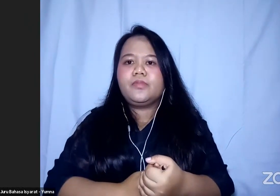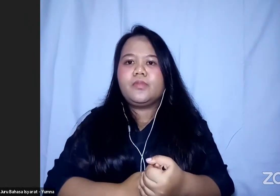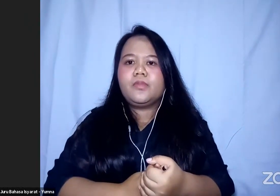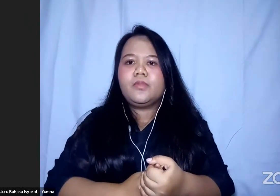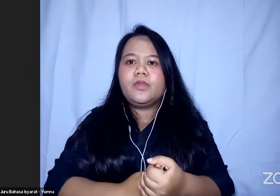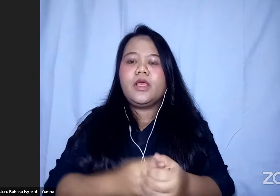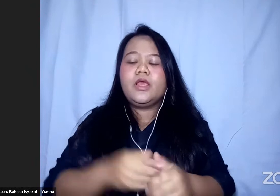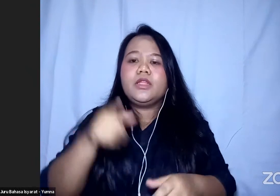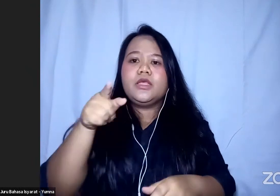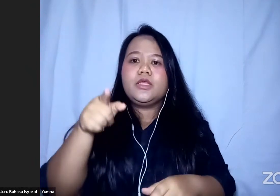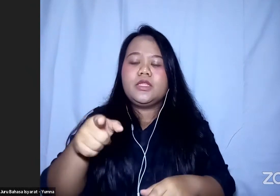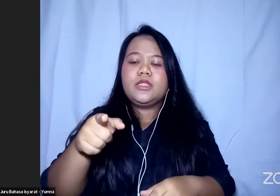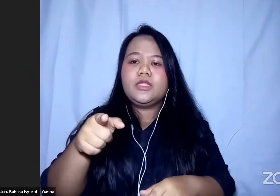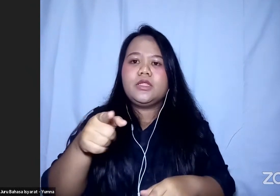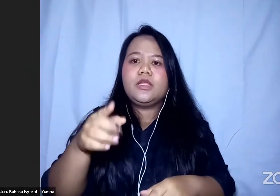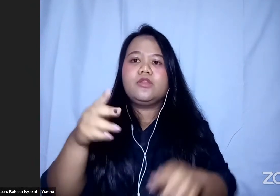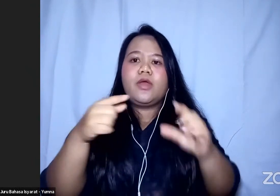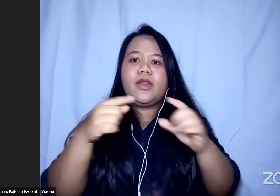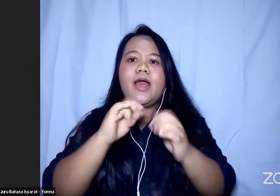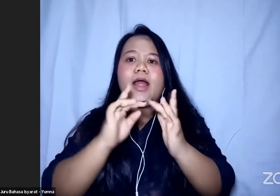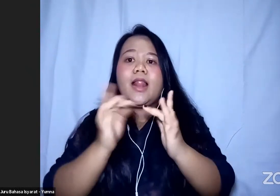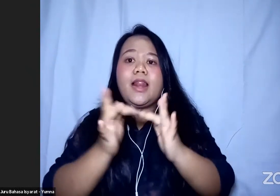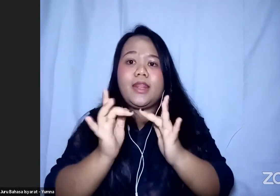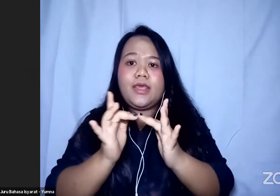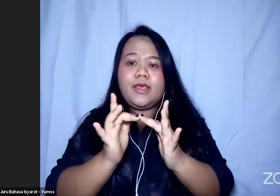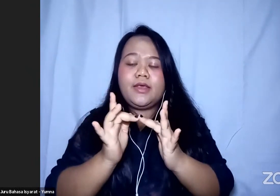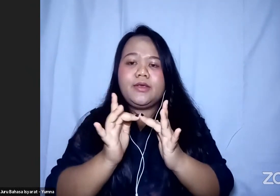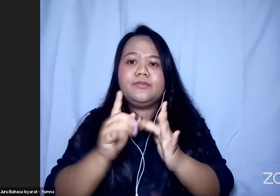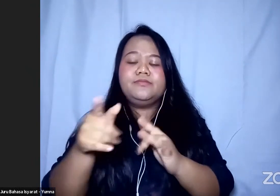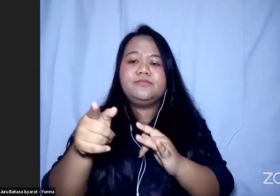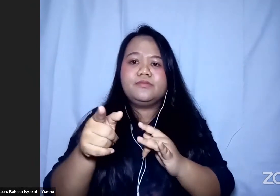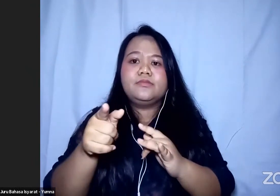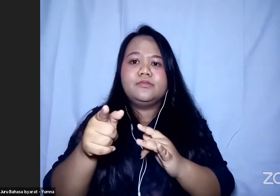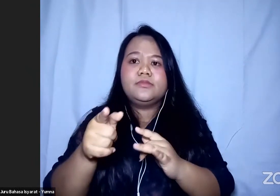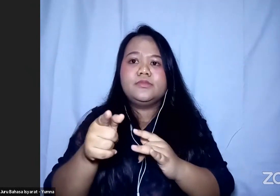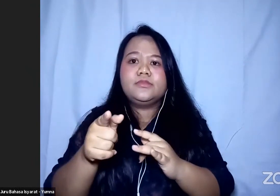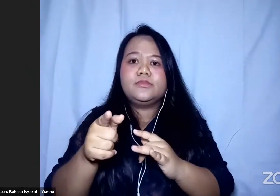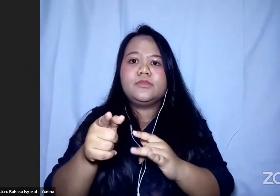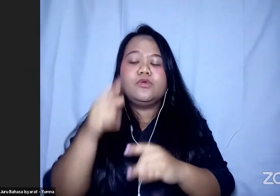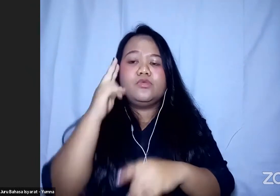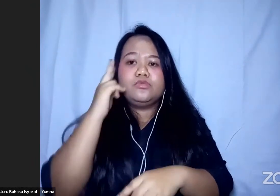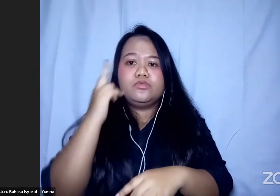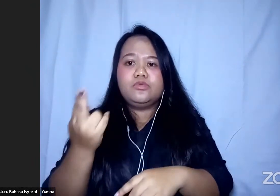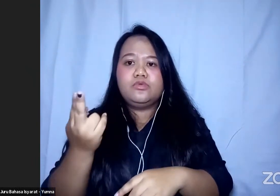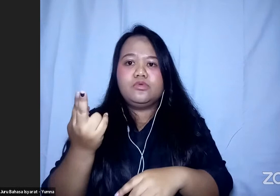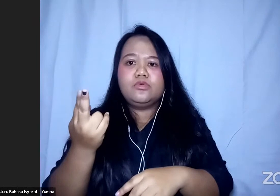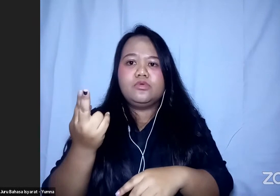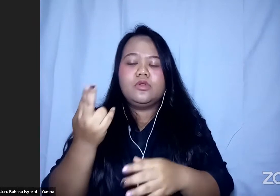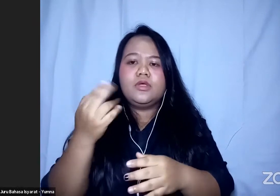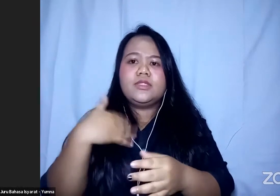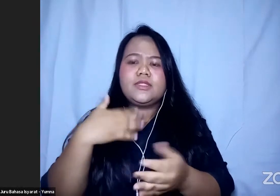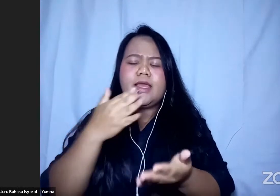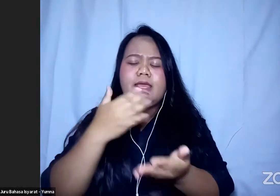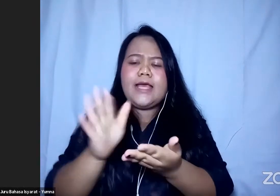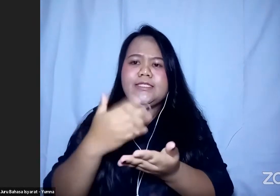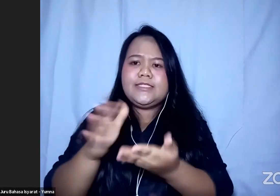Ini Ada Linknya Teman-teman Disini Untuk Saya Share Screen Saja